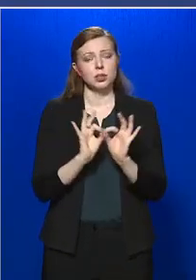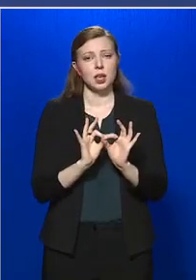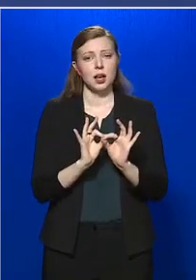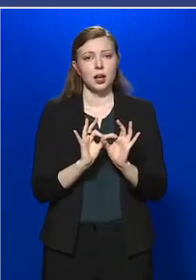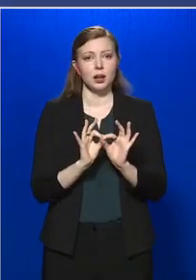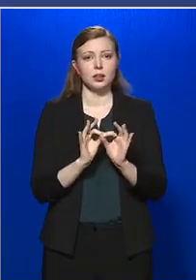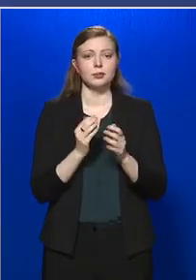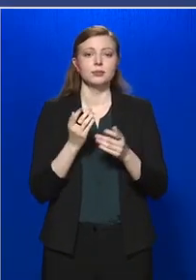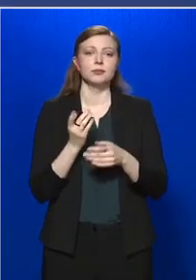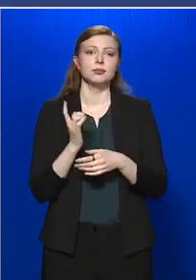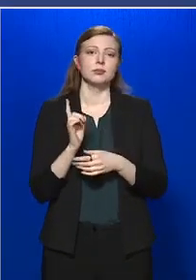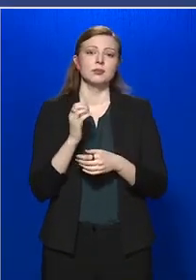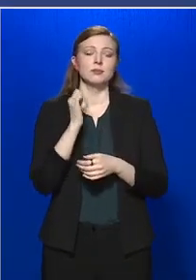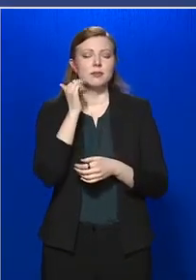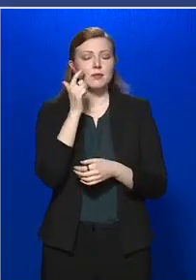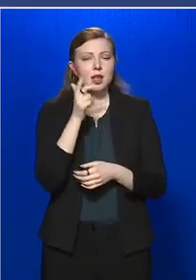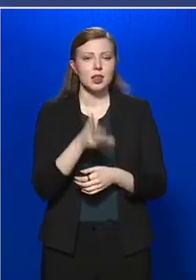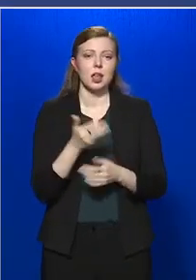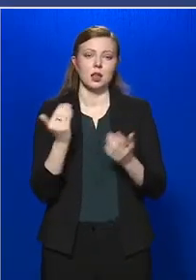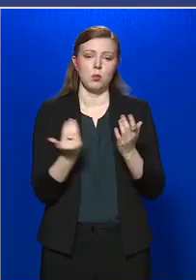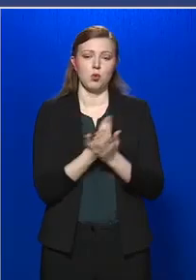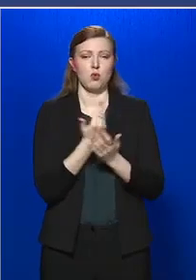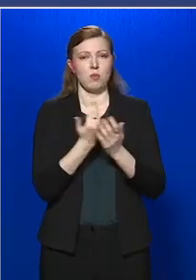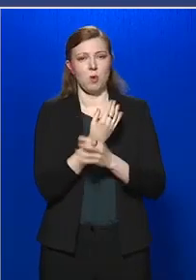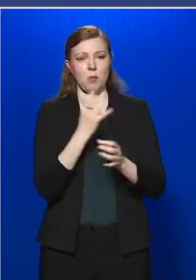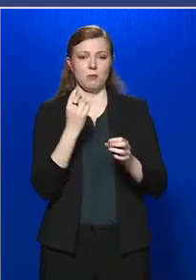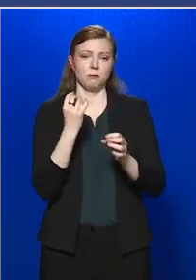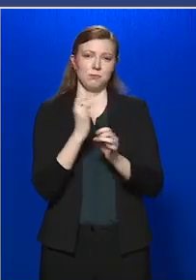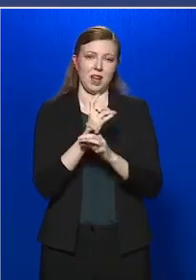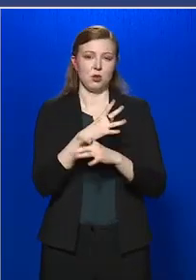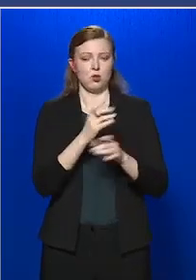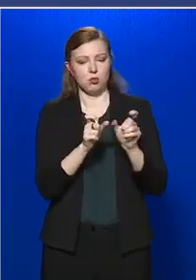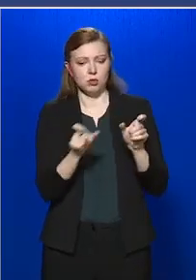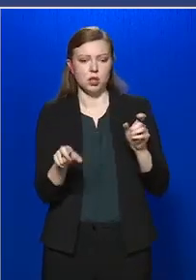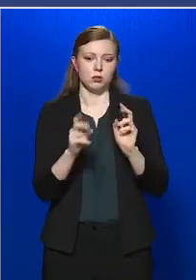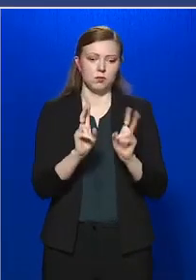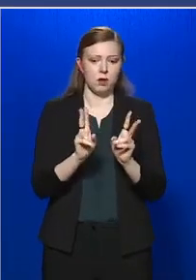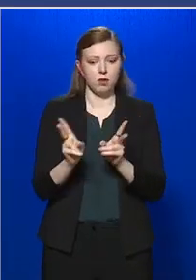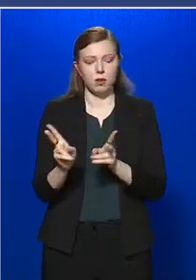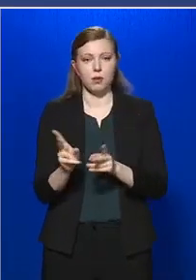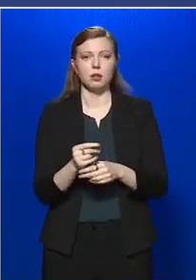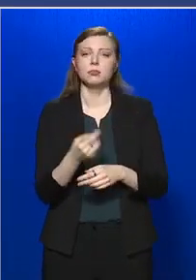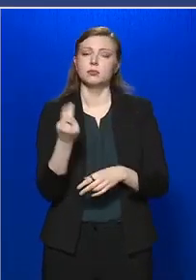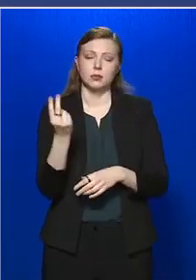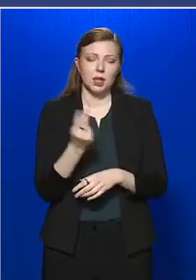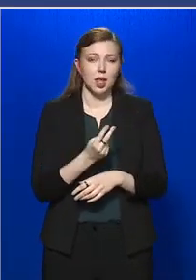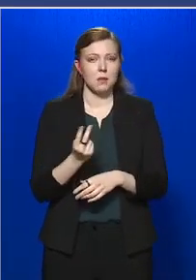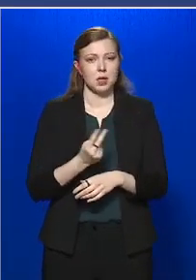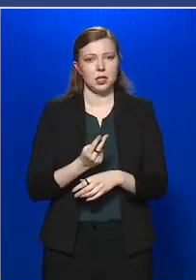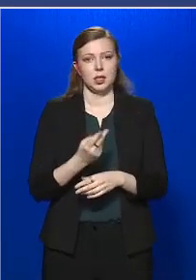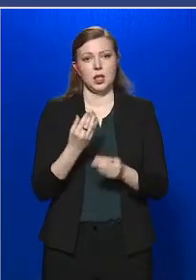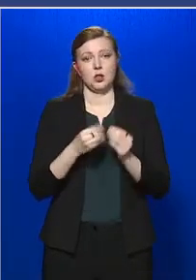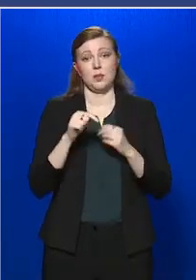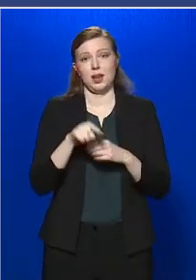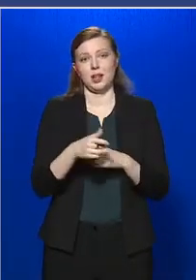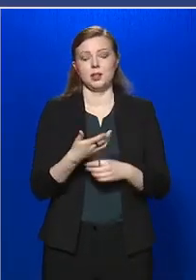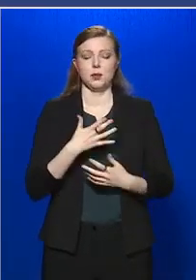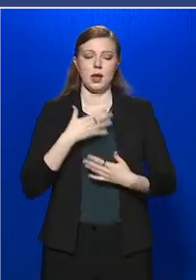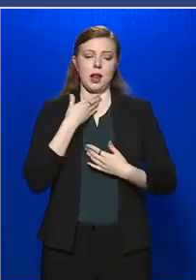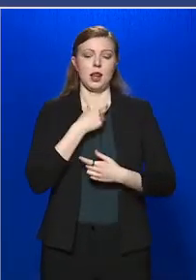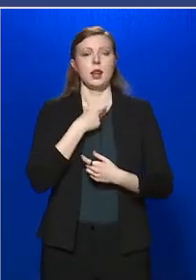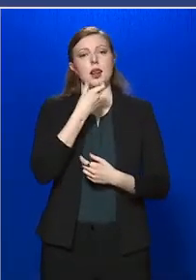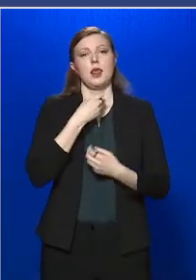noha minden nap újabb fertőzésről számolunk be, ez természetes, hiszen ez a léguton